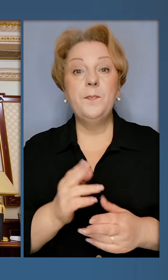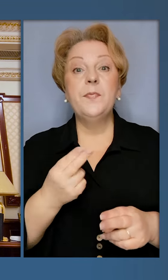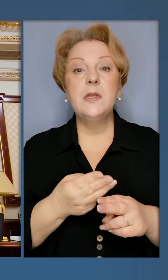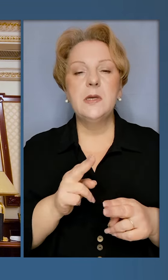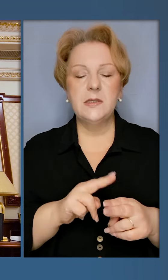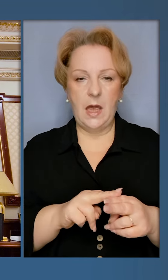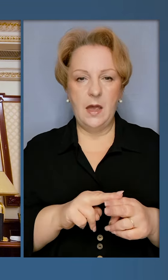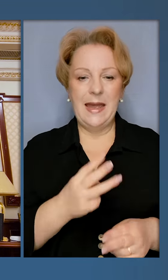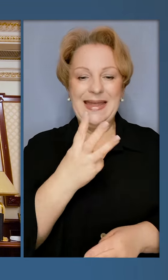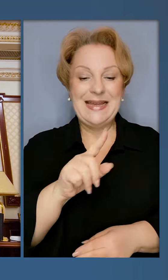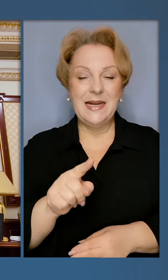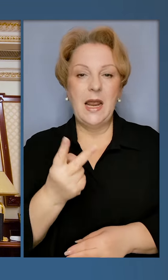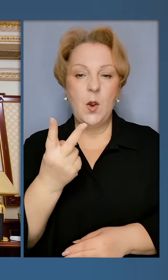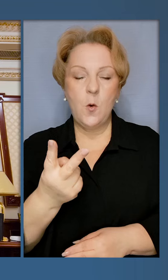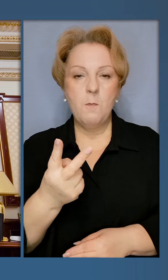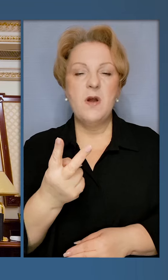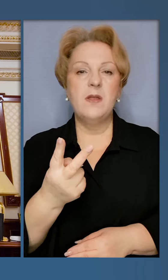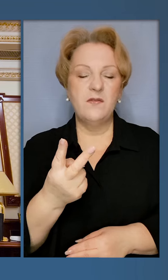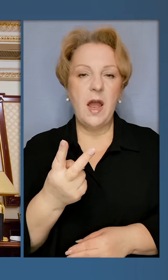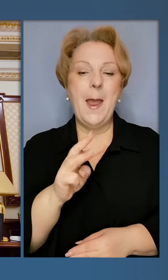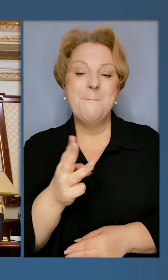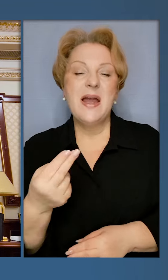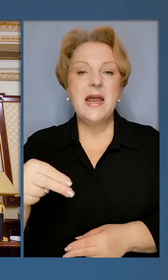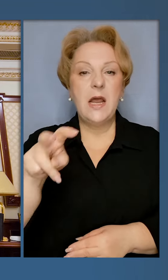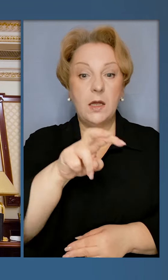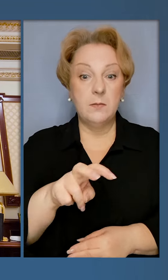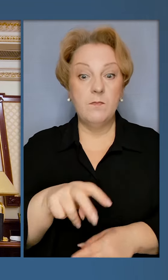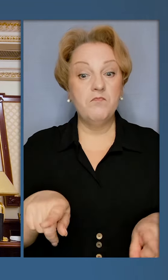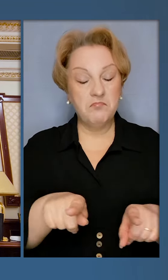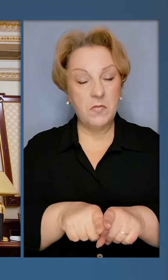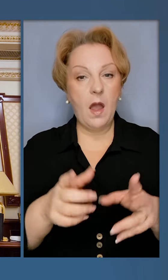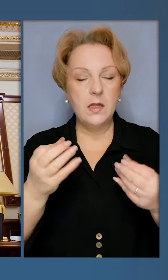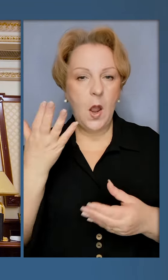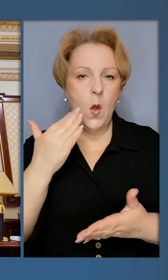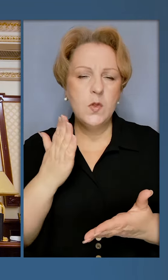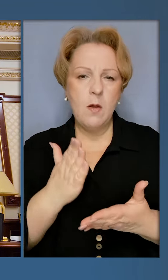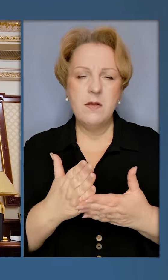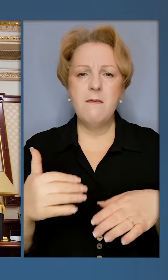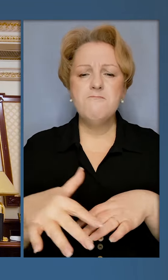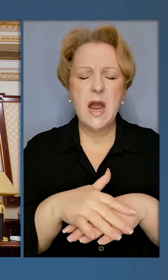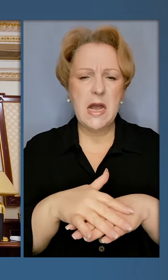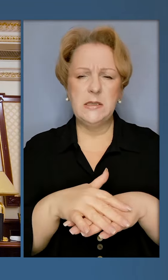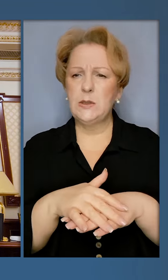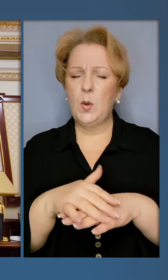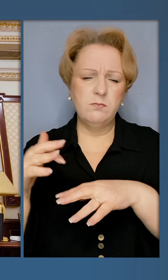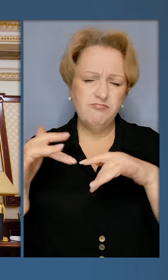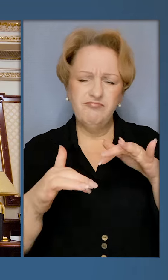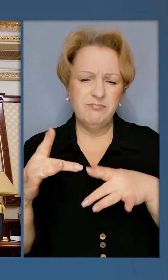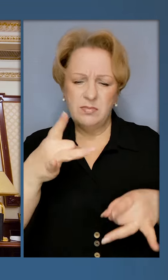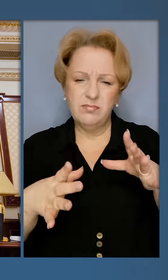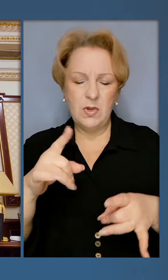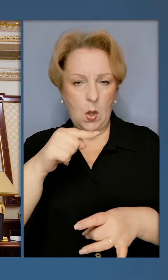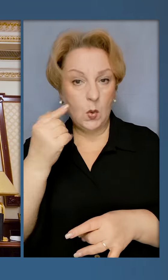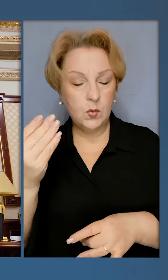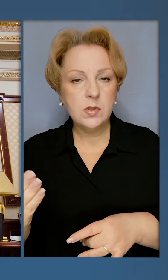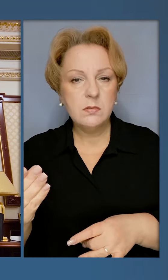3,2 мільярди доларів. І саме такими днями, коли є масовані російські удари,